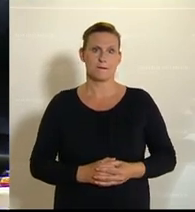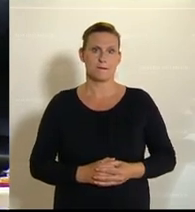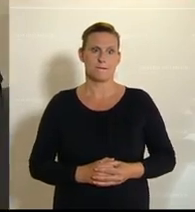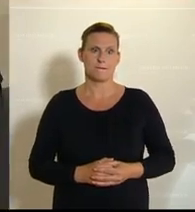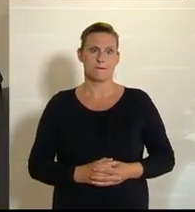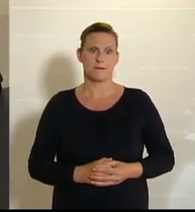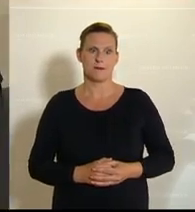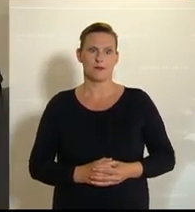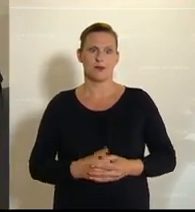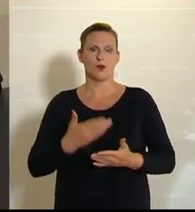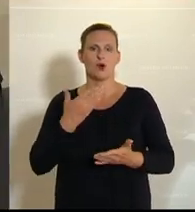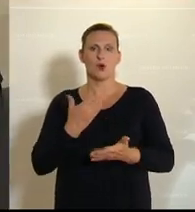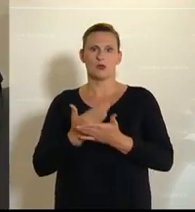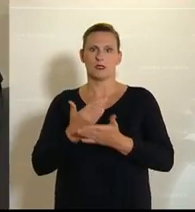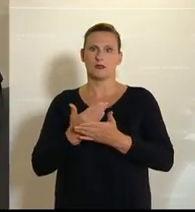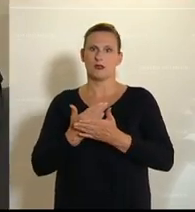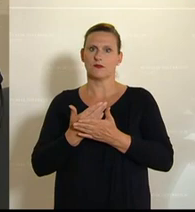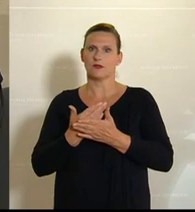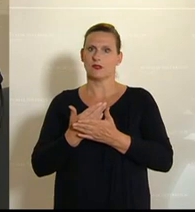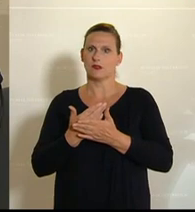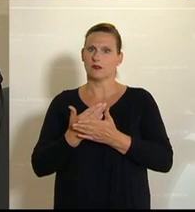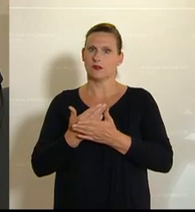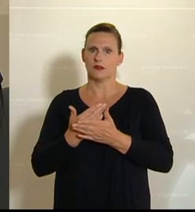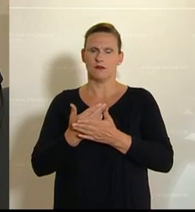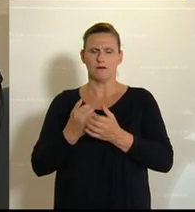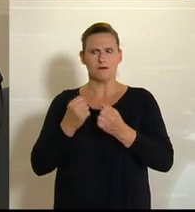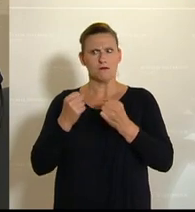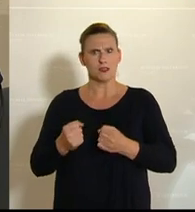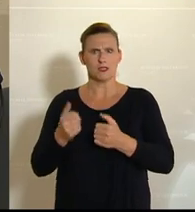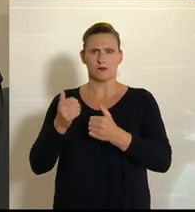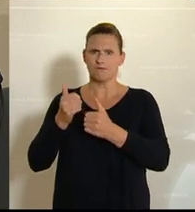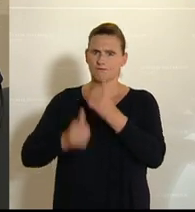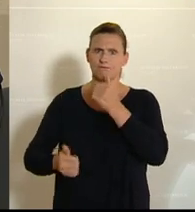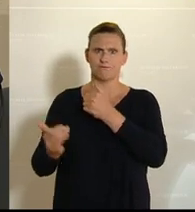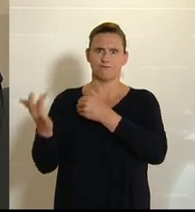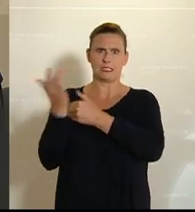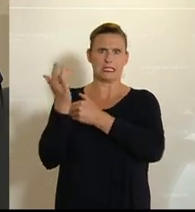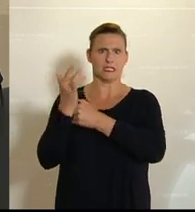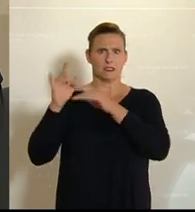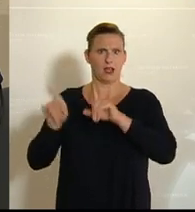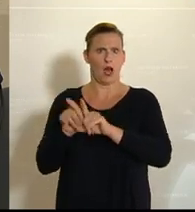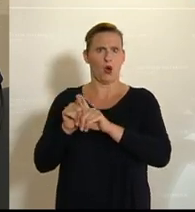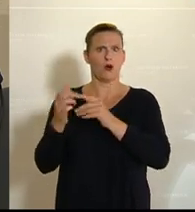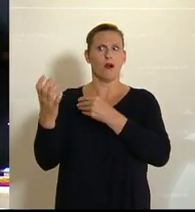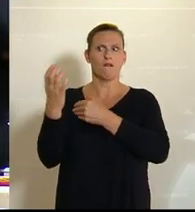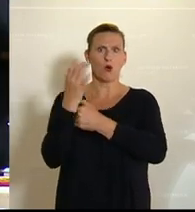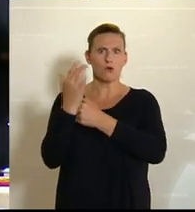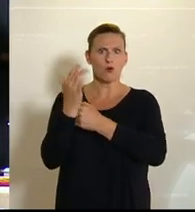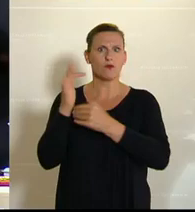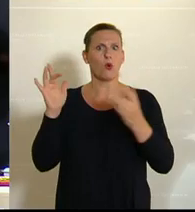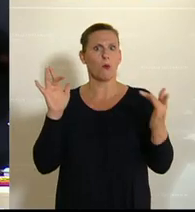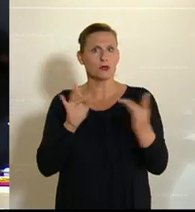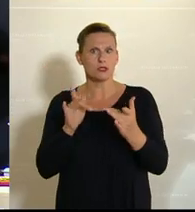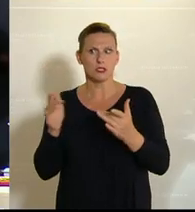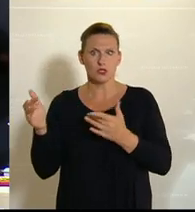Im Sinne dieser forschenden Kritik haben wir uns auch intensiv mit den Vorwürfen auseinandergesetzt, die von der Opposition